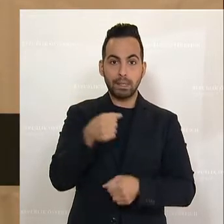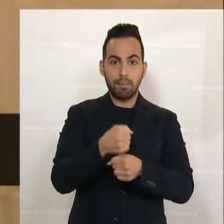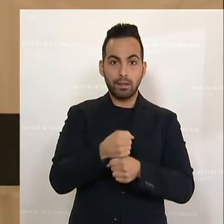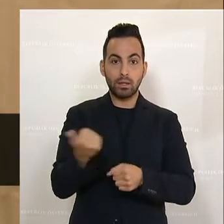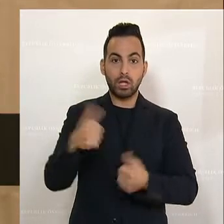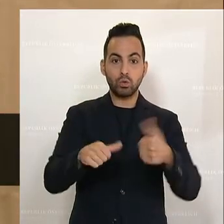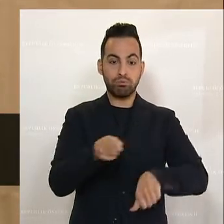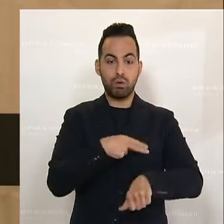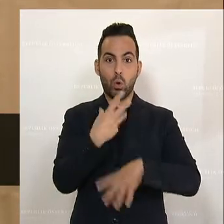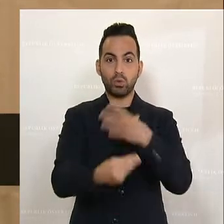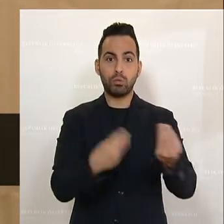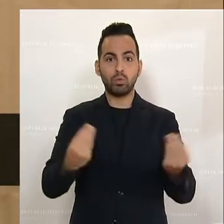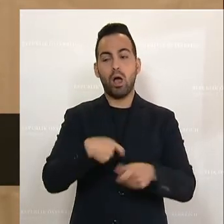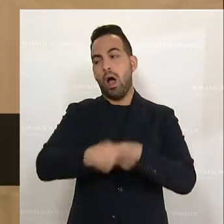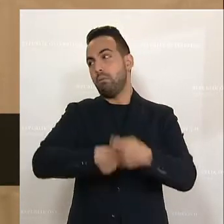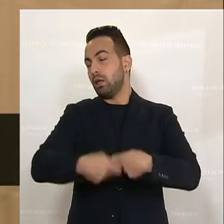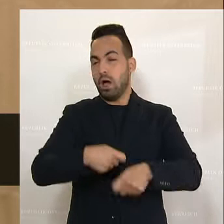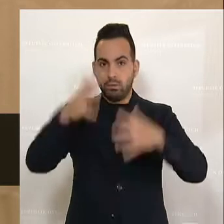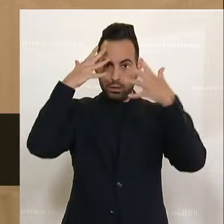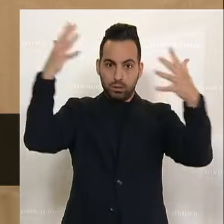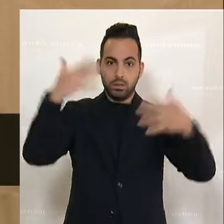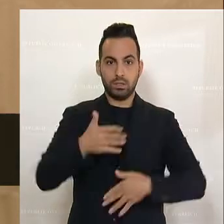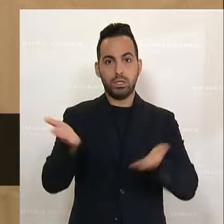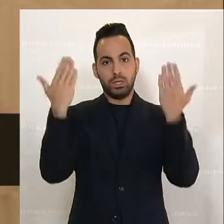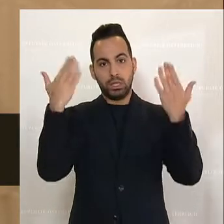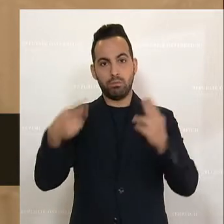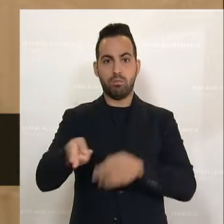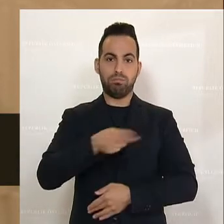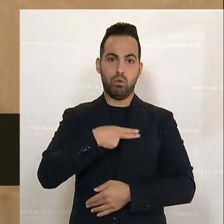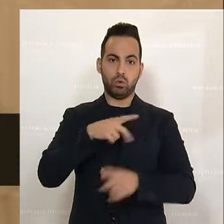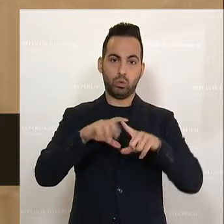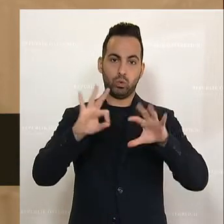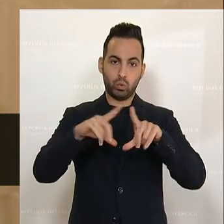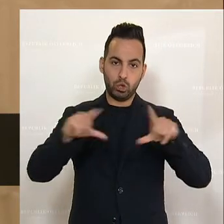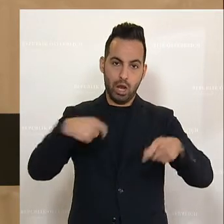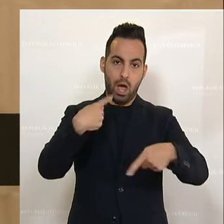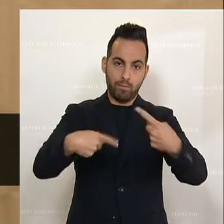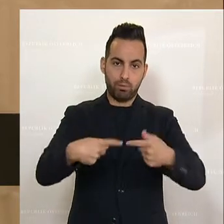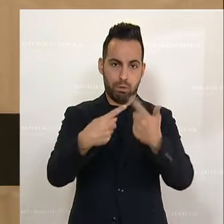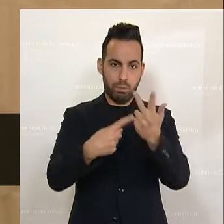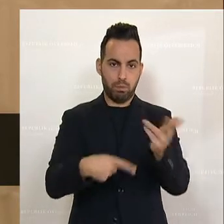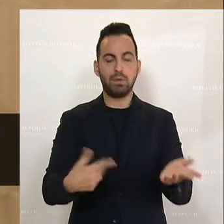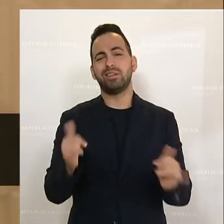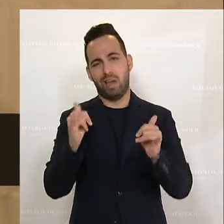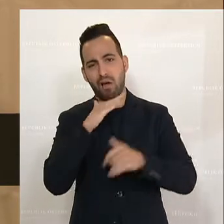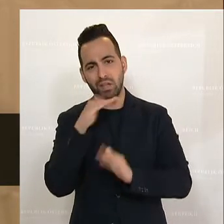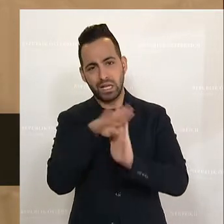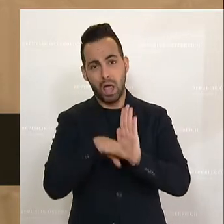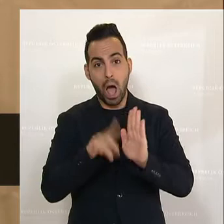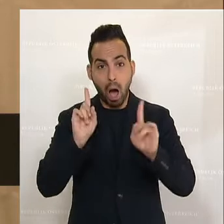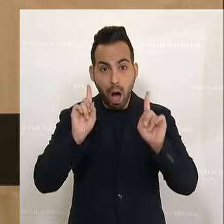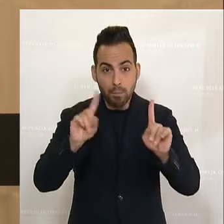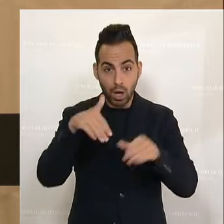werden müssen, weil sie so viel Arbeit haben mit dem Abwickeln der Klimabonusgutscheine, dann zeigt das viele Gesetze, ja, aber gute